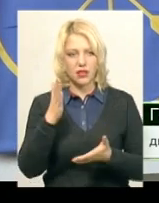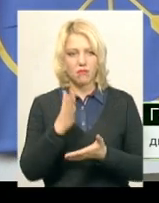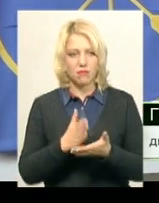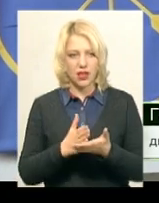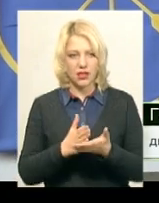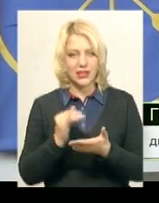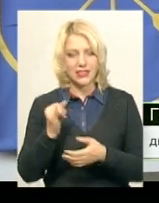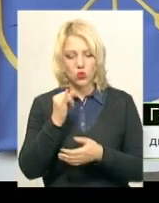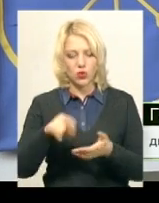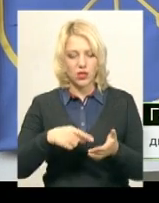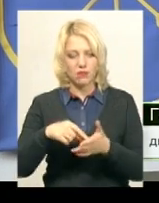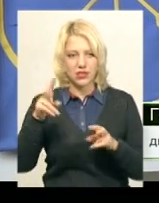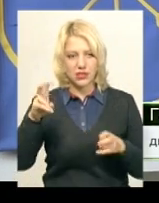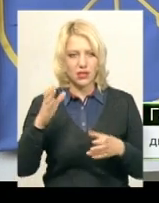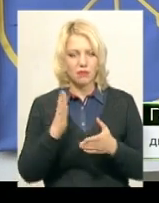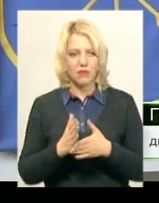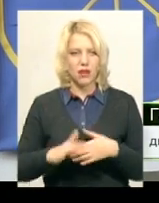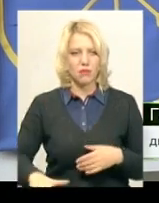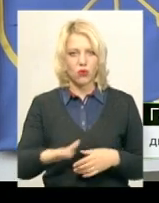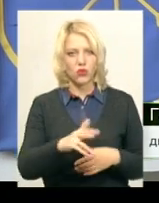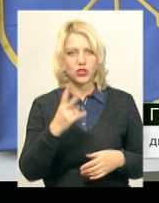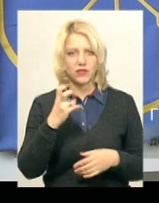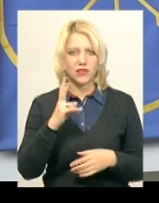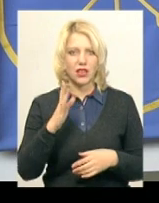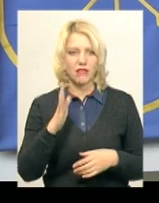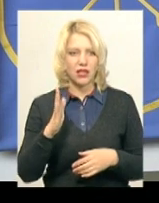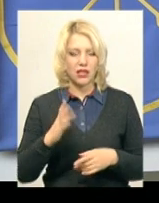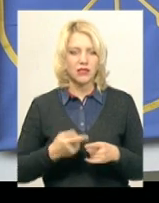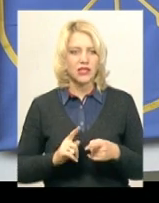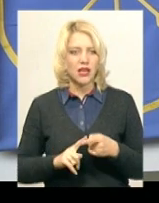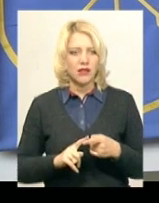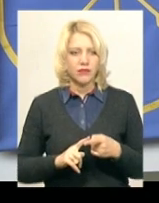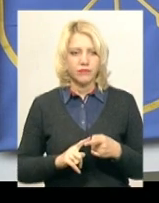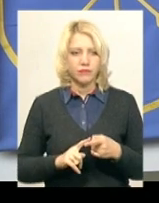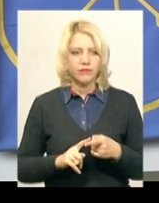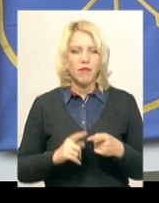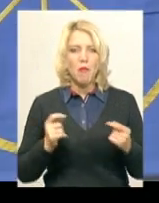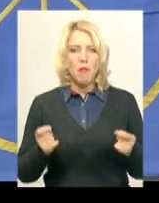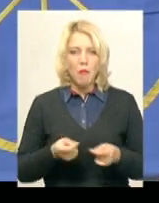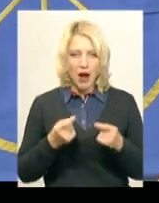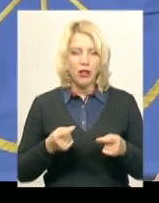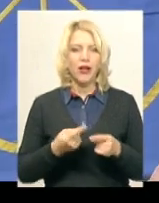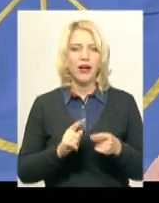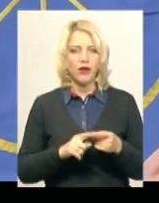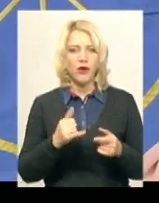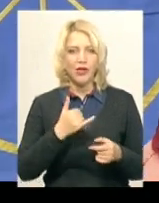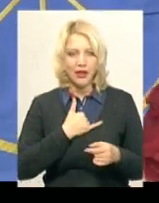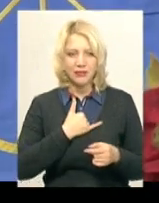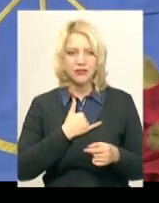площу у 200 квадратів. Звичайно, що це дуже мало. В нас